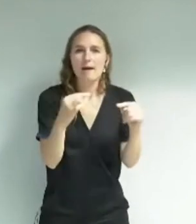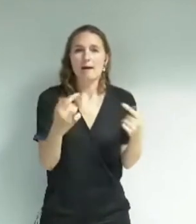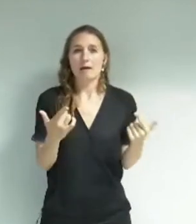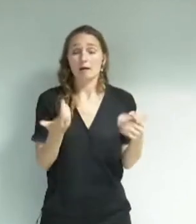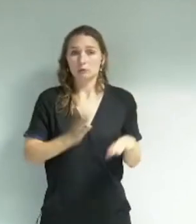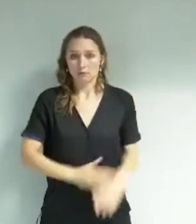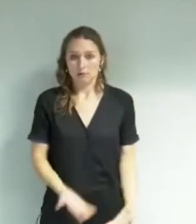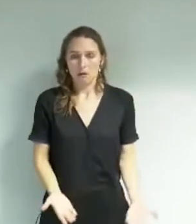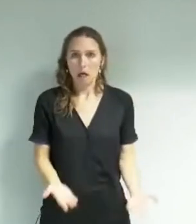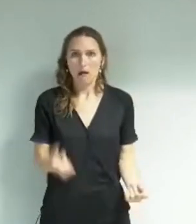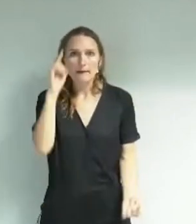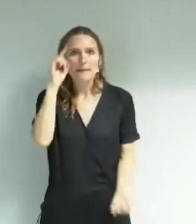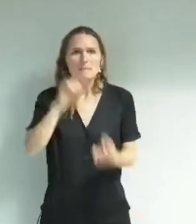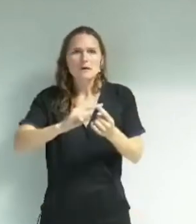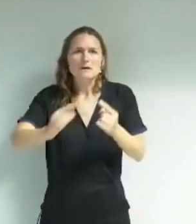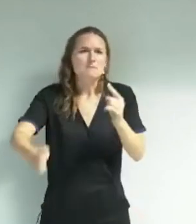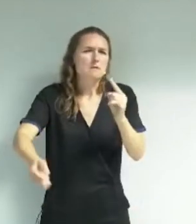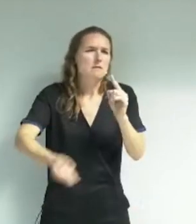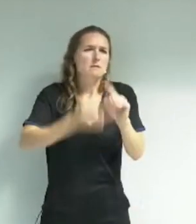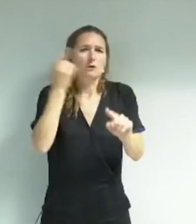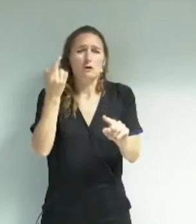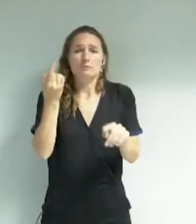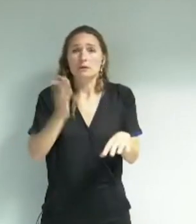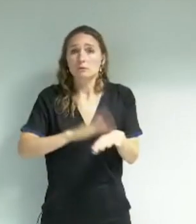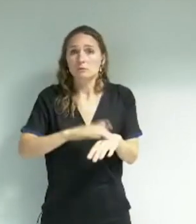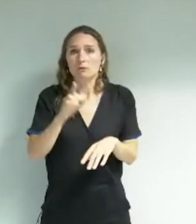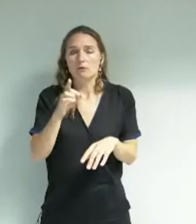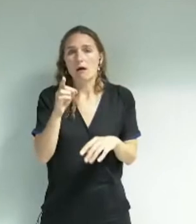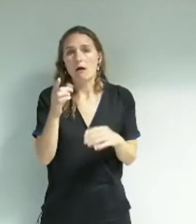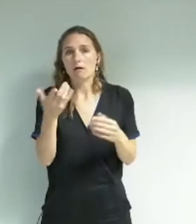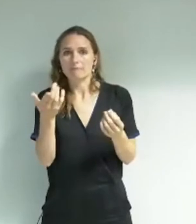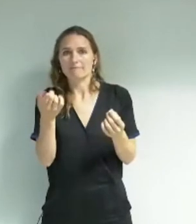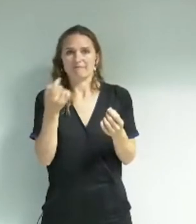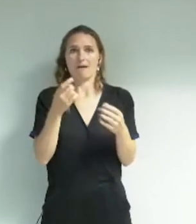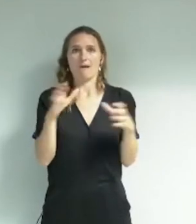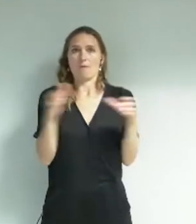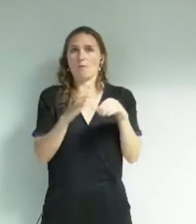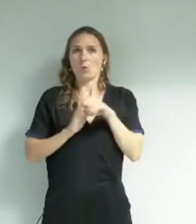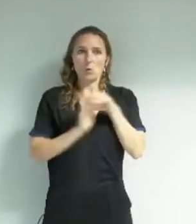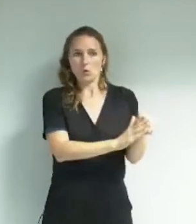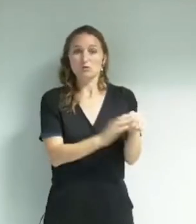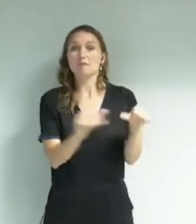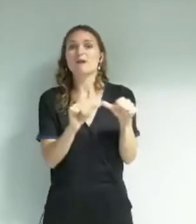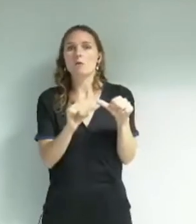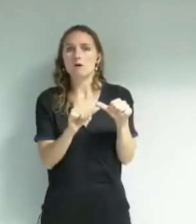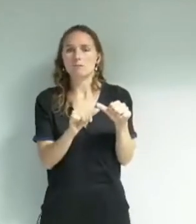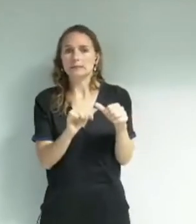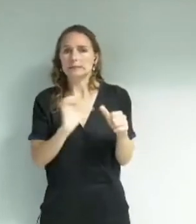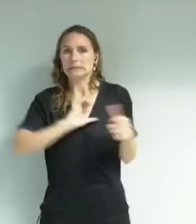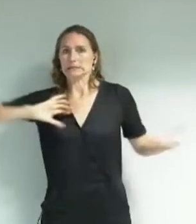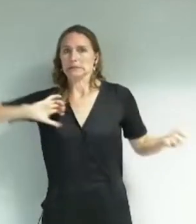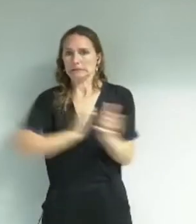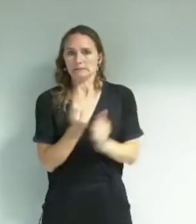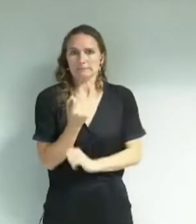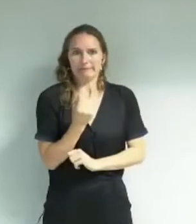ce pilier de toute politique municipale se revendiquant de gauche. Vous visez le chronomètre. Voilà